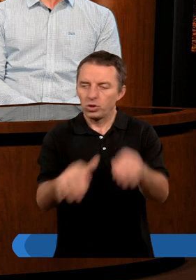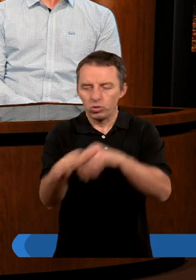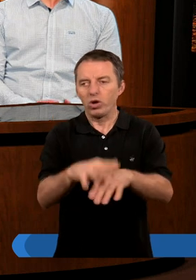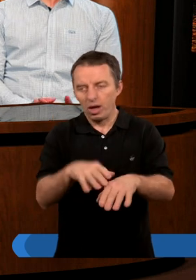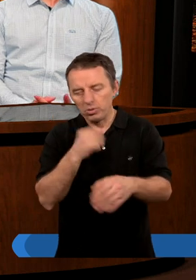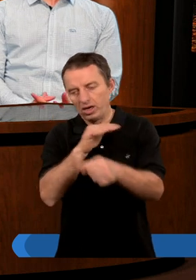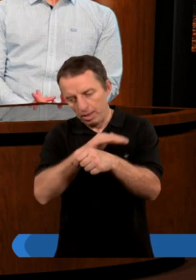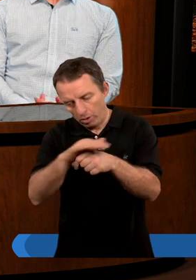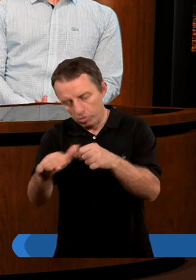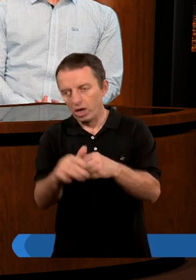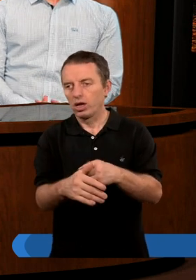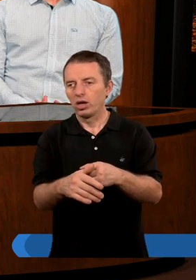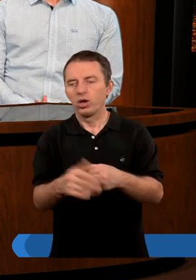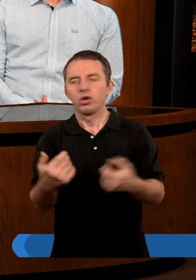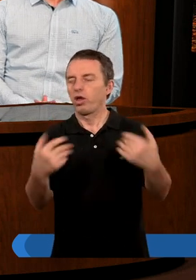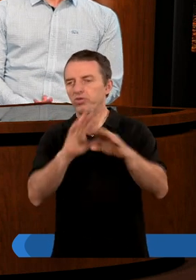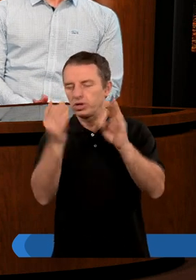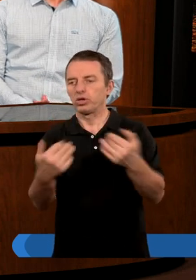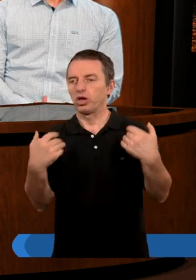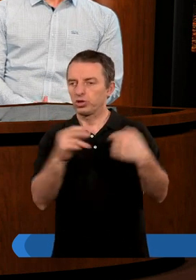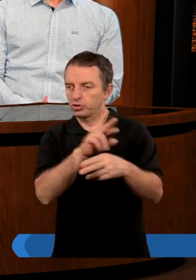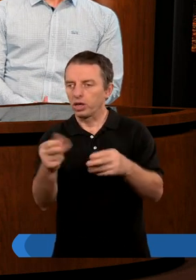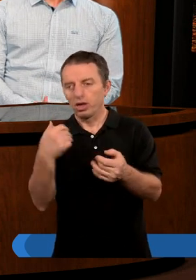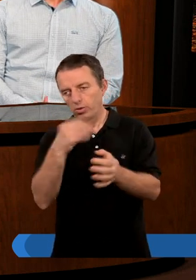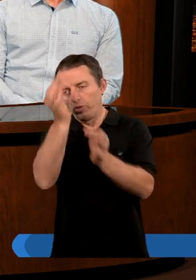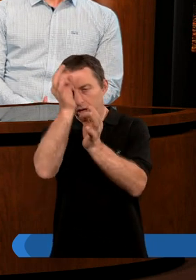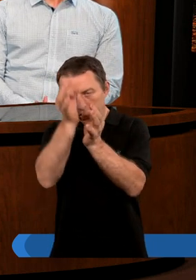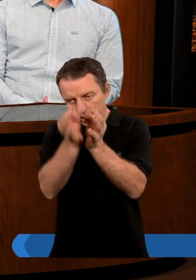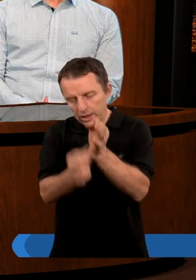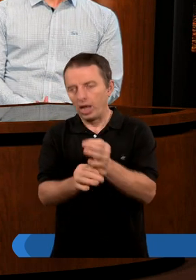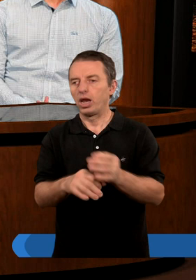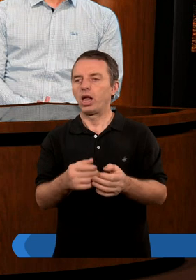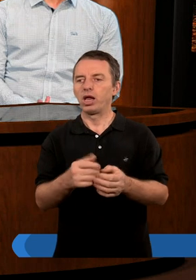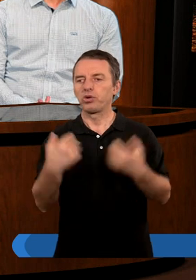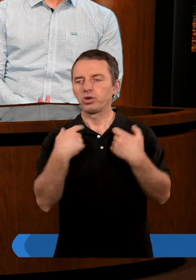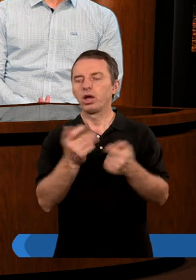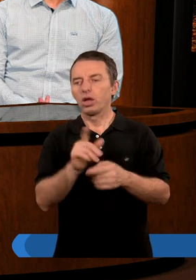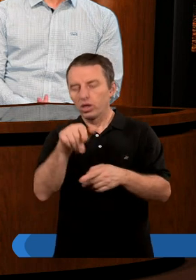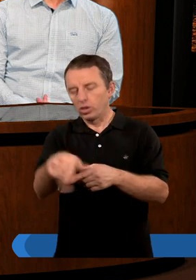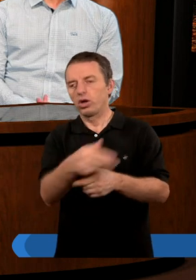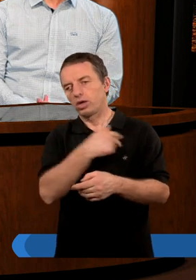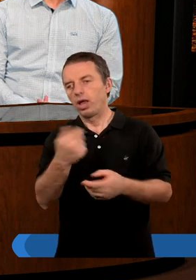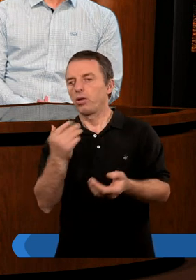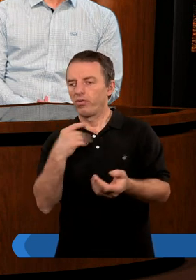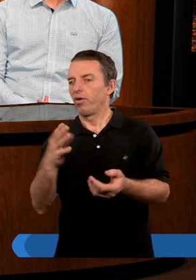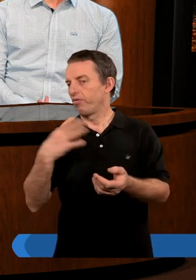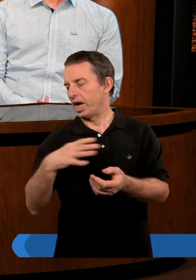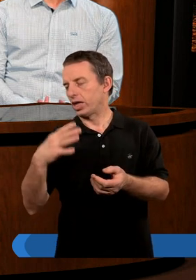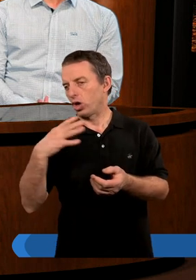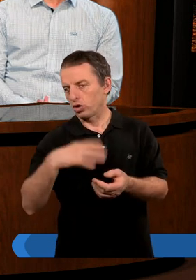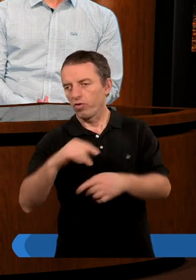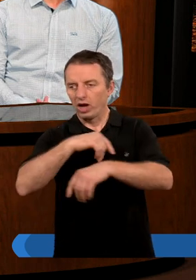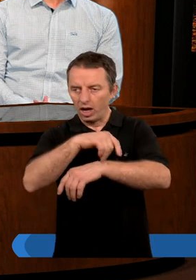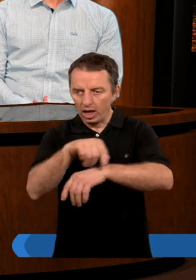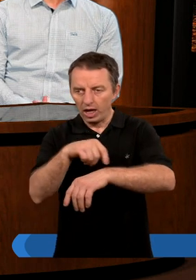Duchem Świętym, nie wszystkie rzeczy, które robił, były idealne w stu procentach. I myślę, to jest dla mnie taka bardzo wartościowa